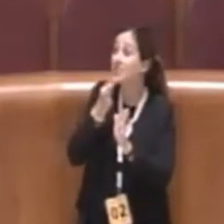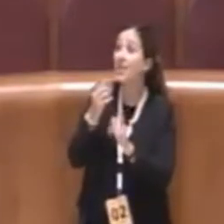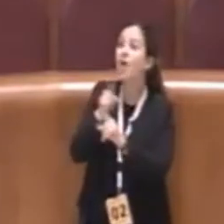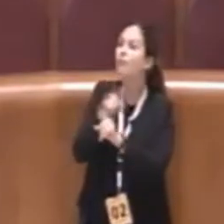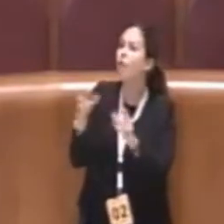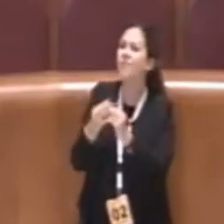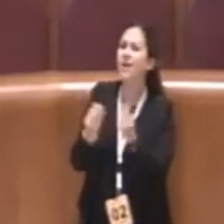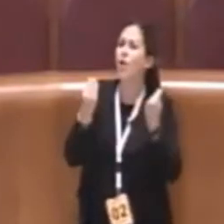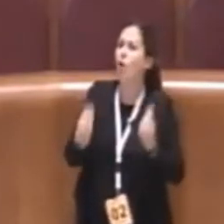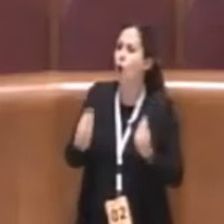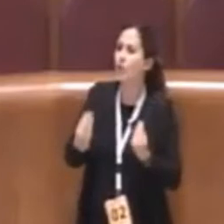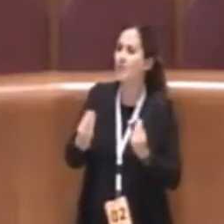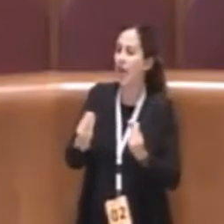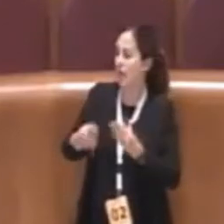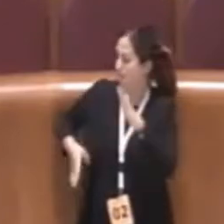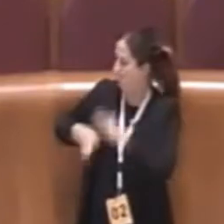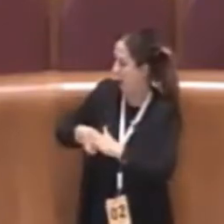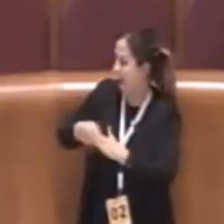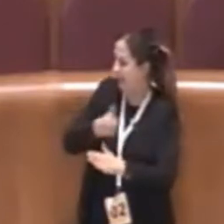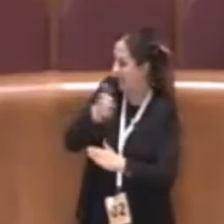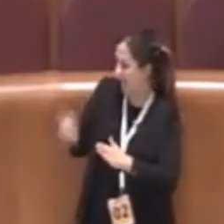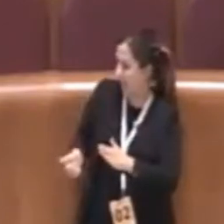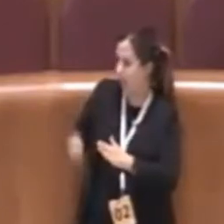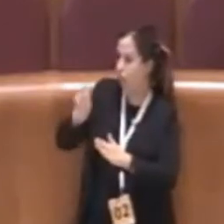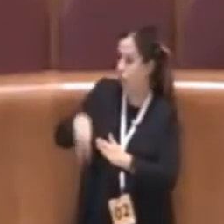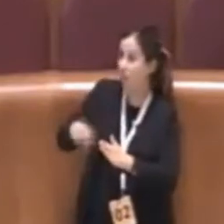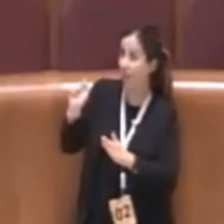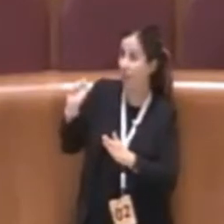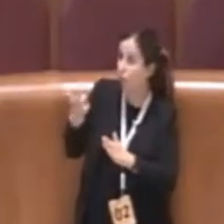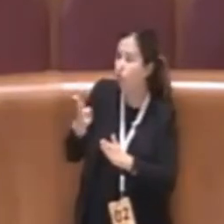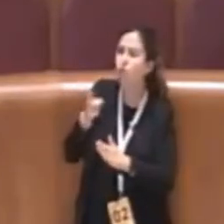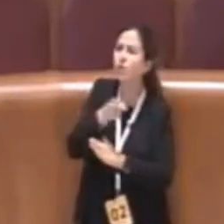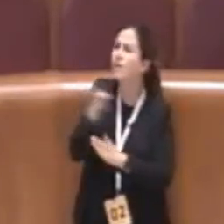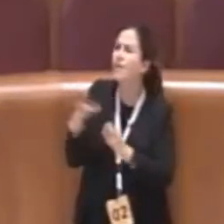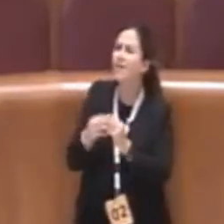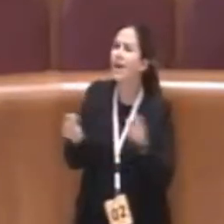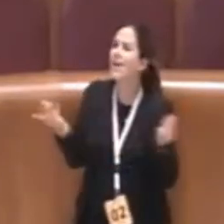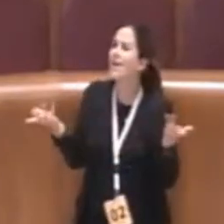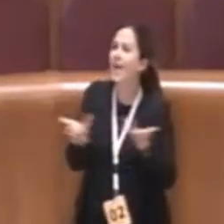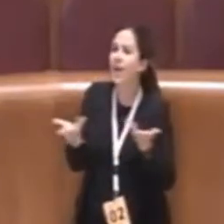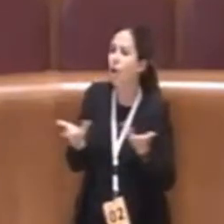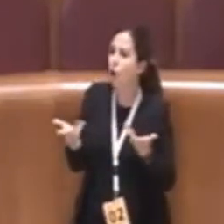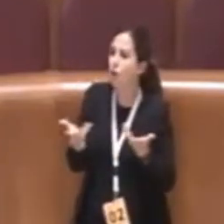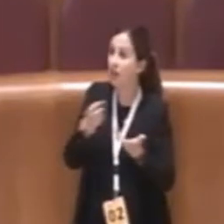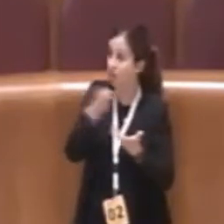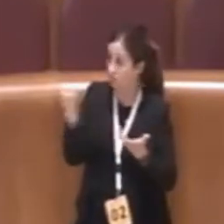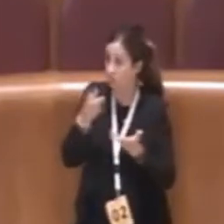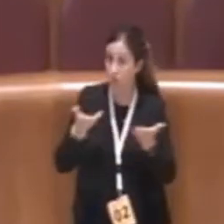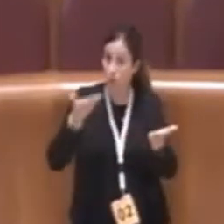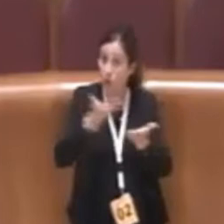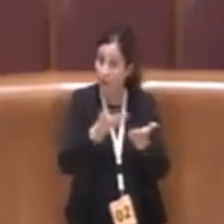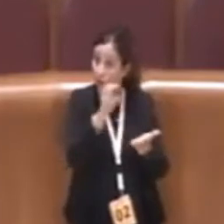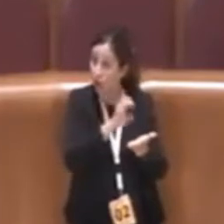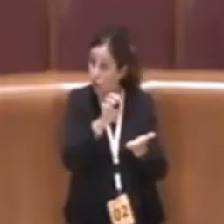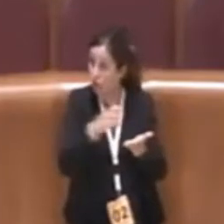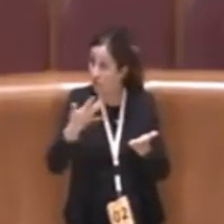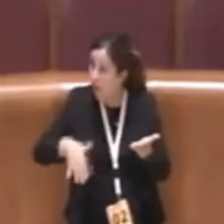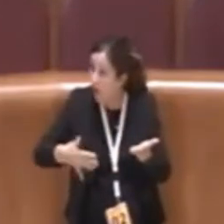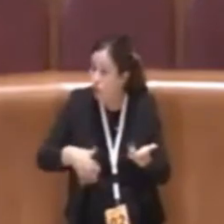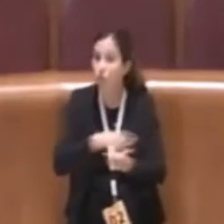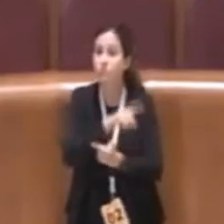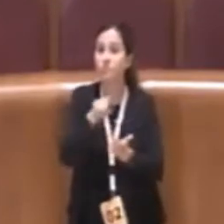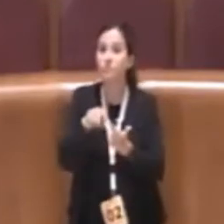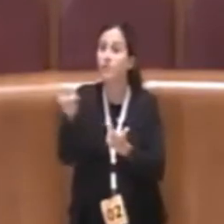l'avete fatto il registro, l'avete consegnato alla regione avete detto ai cittadini che in ogni municipio c'erano